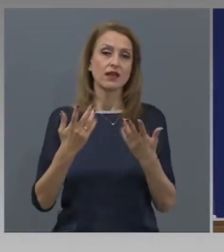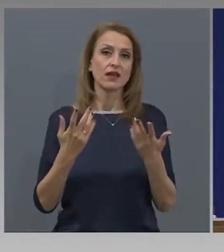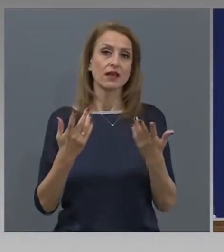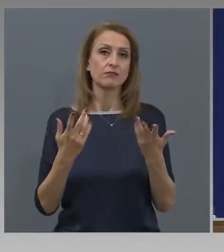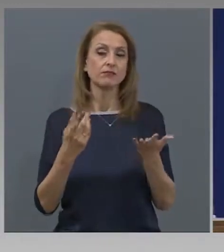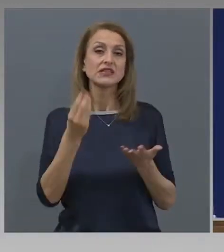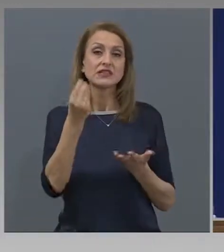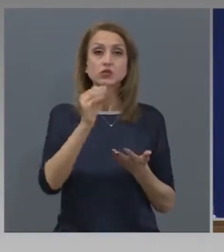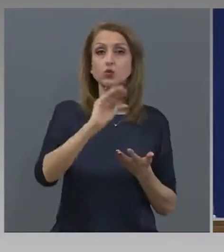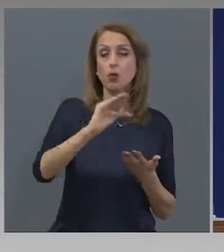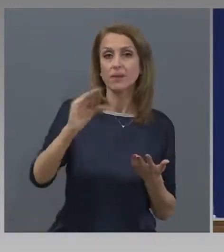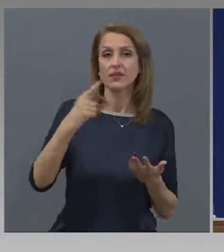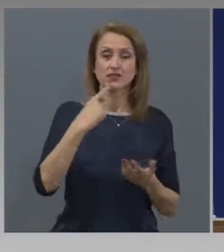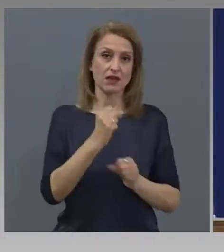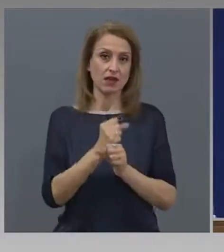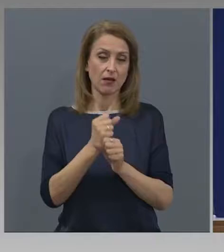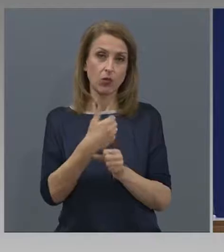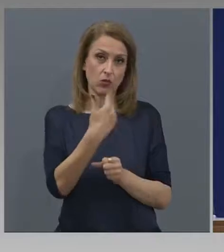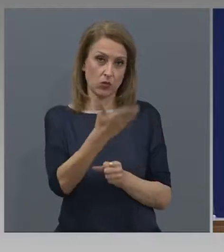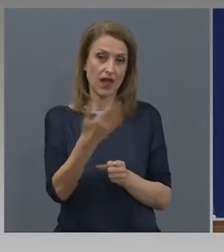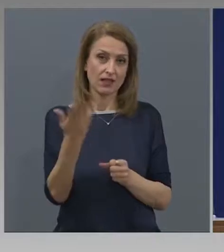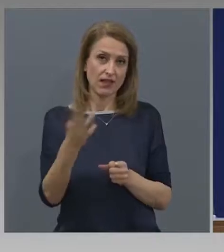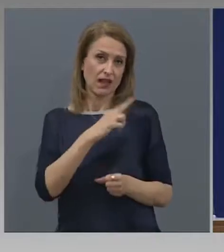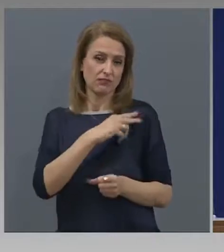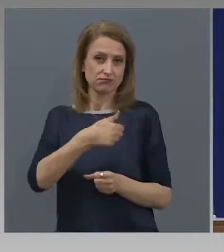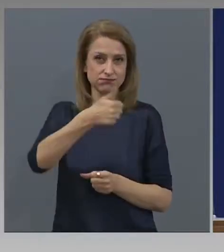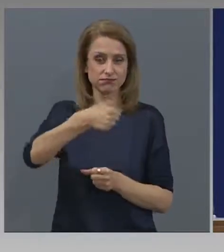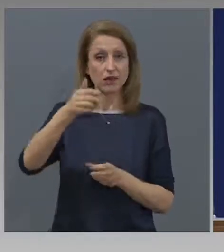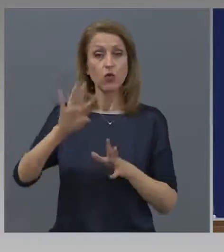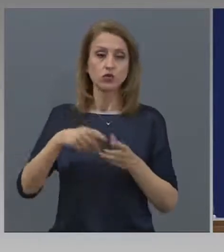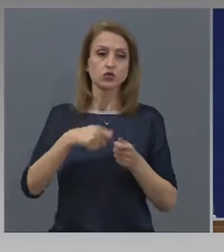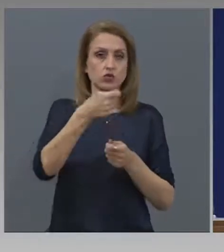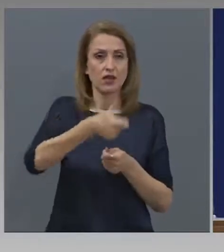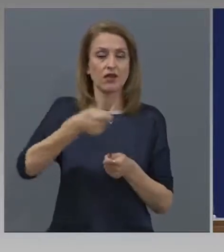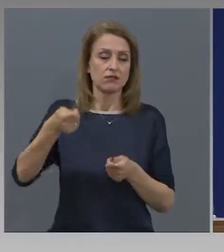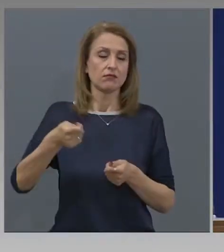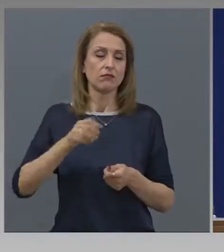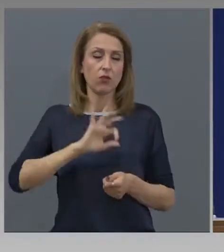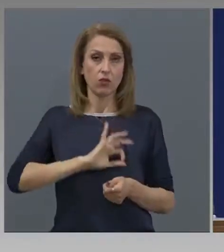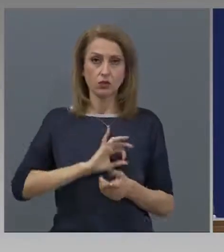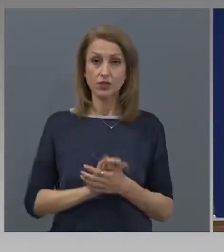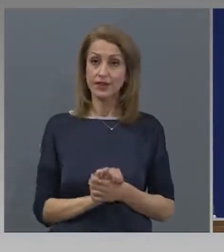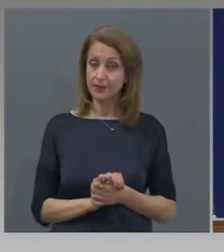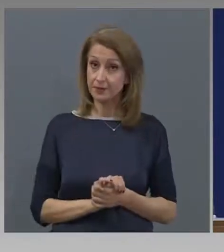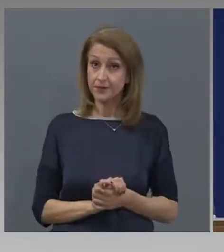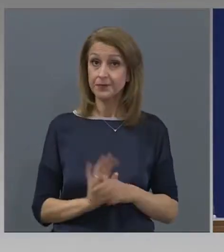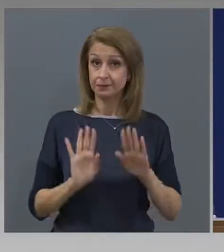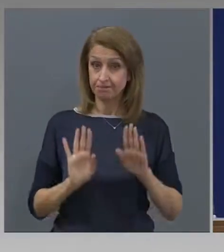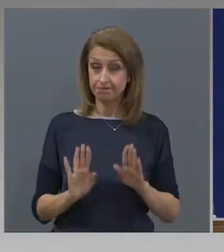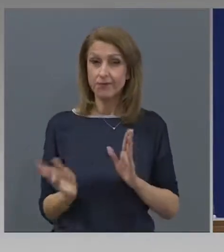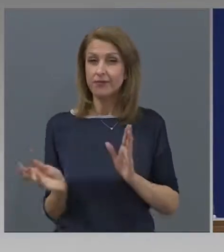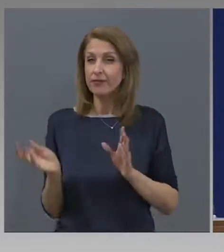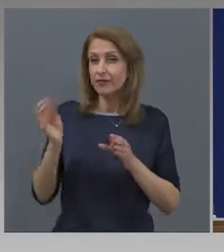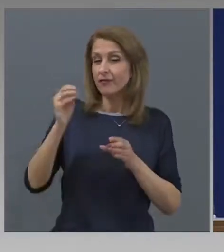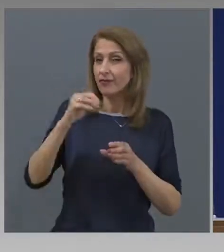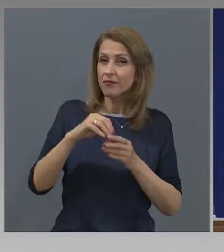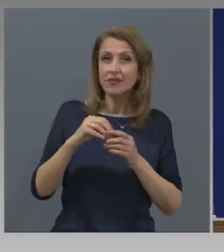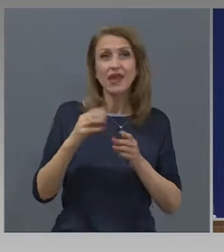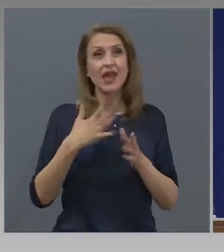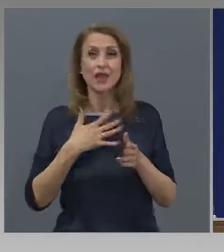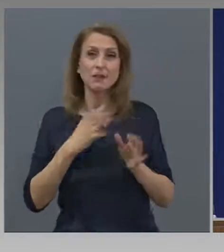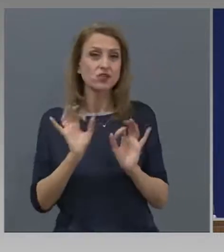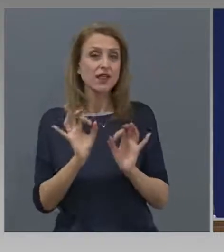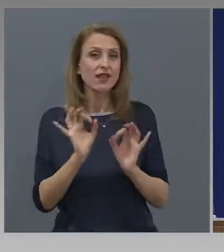суми за работодатели, които ще се получат. В допълнение, понеже имаше и такива